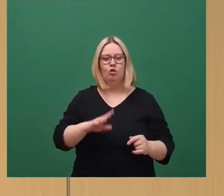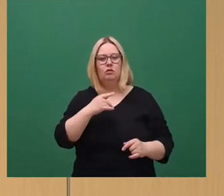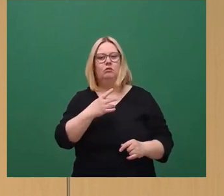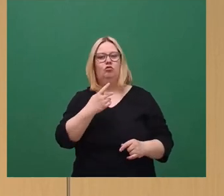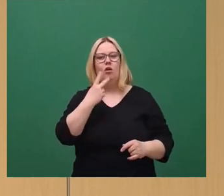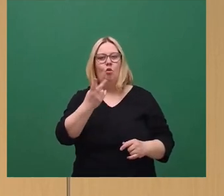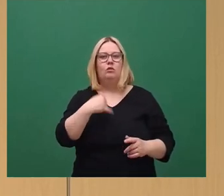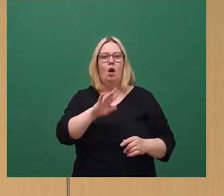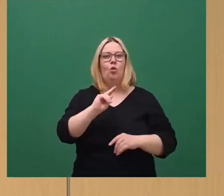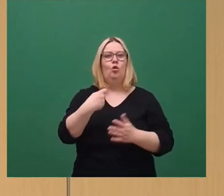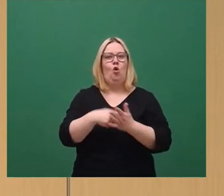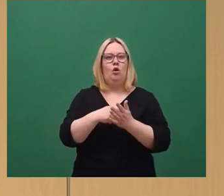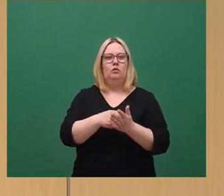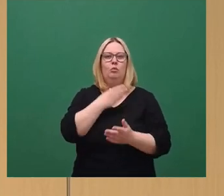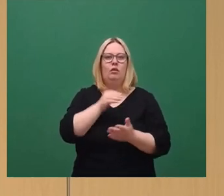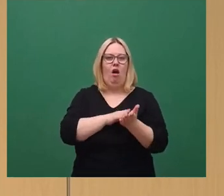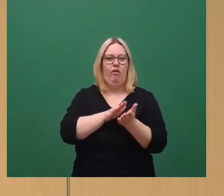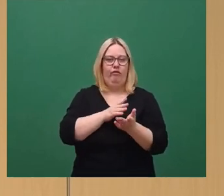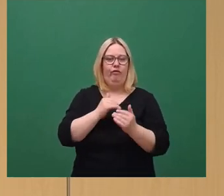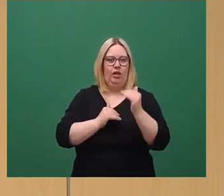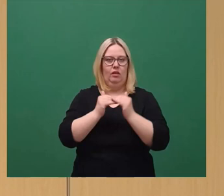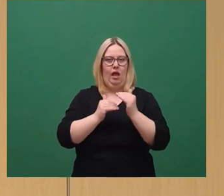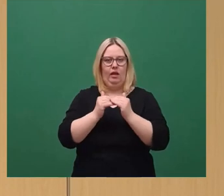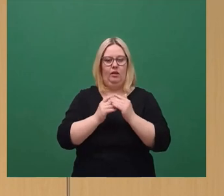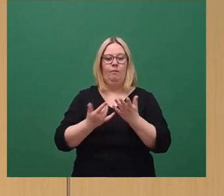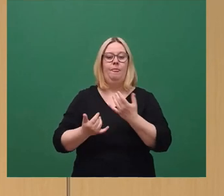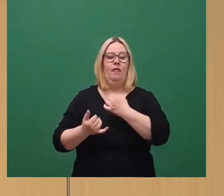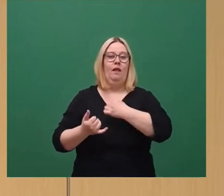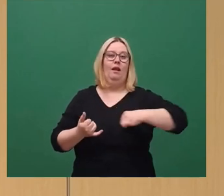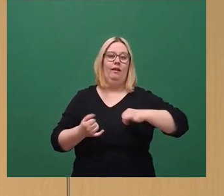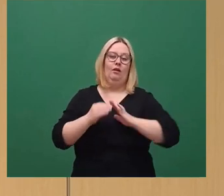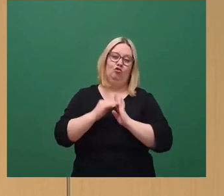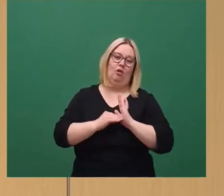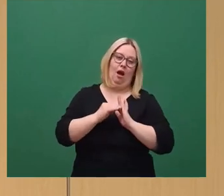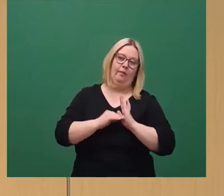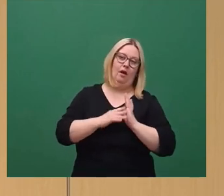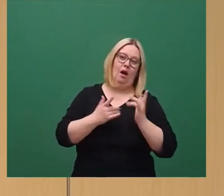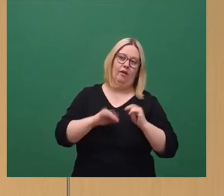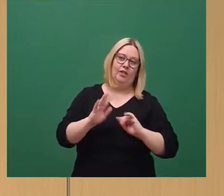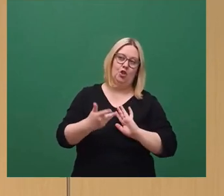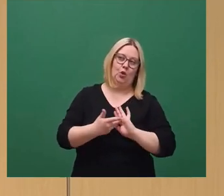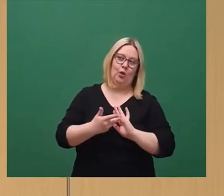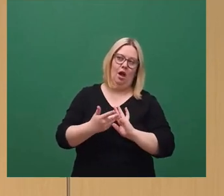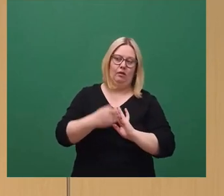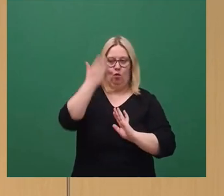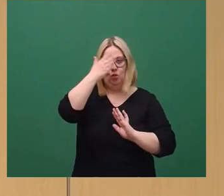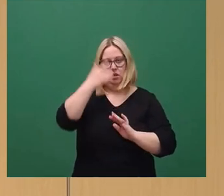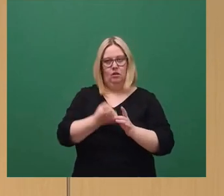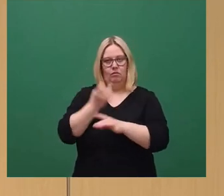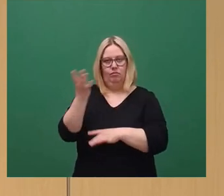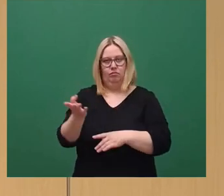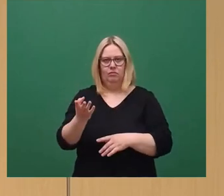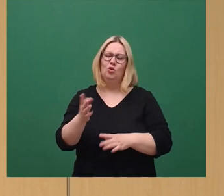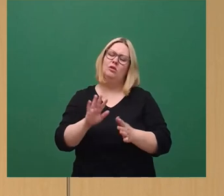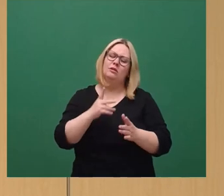ansteigenden Kostenbedarf zu decken. Die Linke schreibt schmissig, man solle den Gutachter-Irrsinn beenden. Das möchte ich etwas